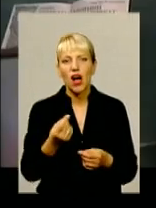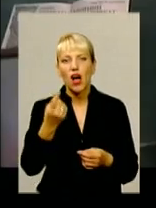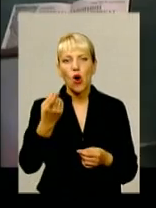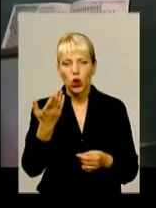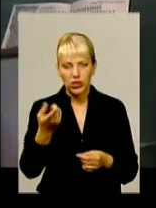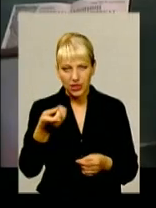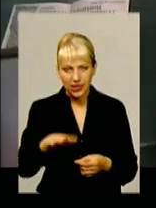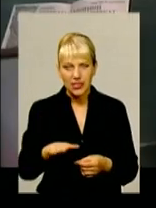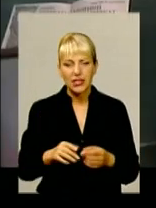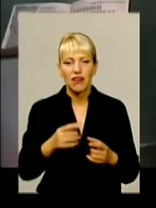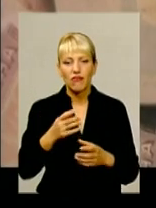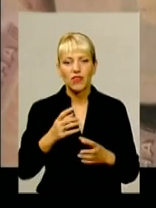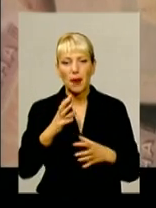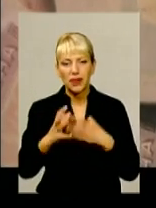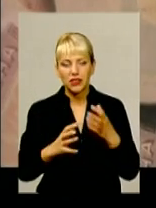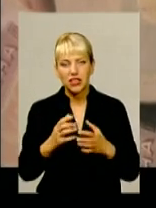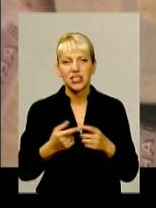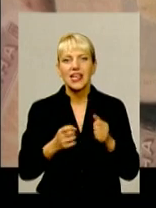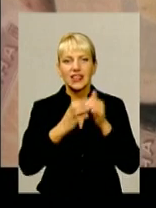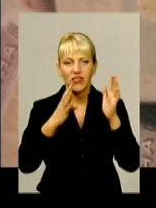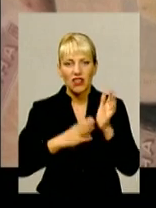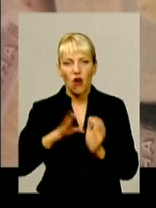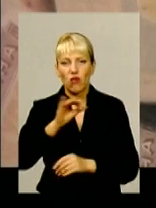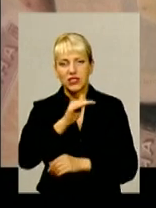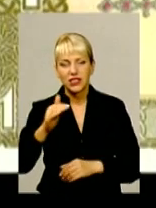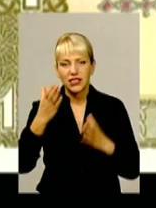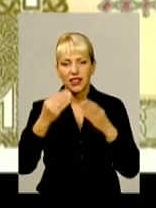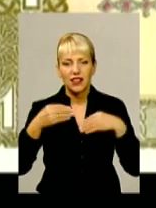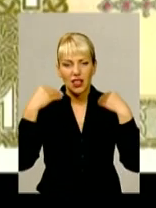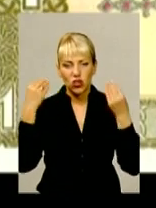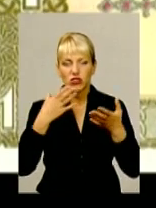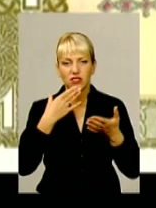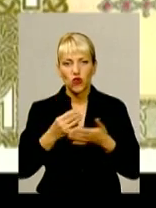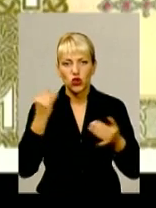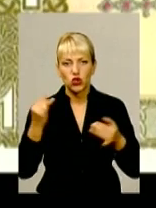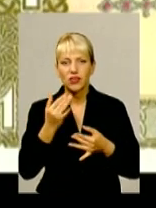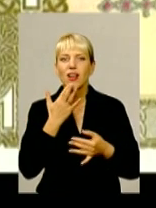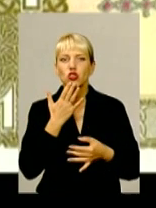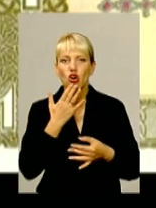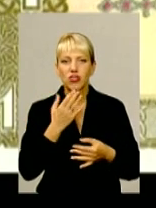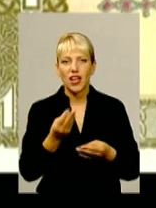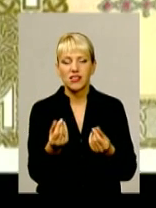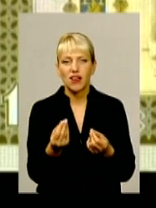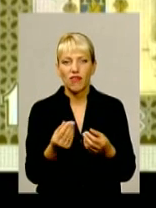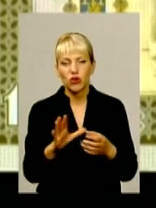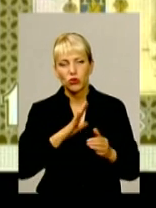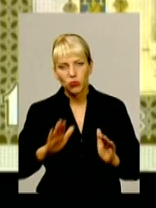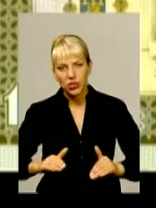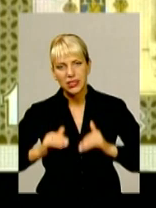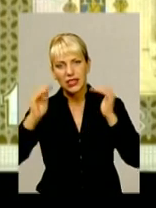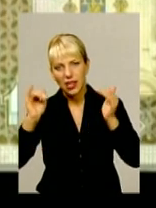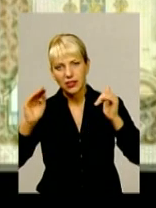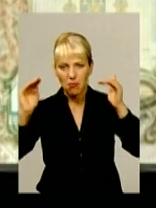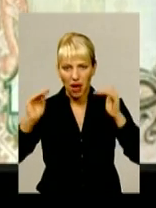українська гривня відсвяткувала лише 19-й офіційний день народження. За свою історію національна валюта пережила і злети, і падіння,